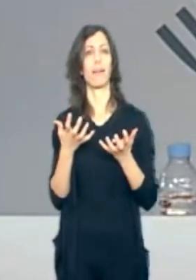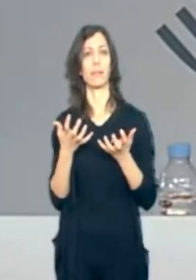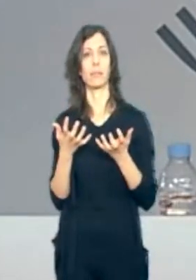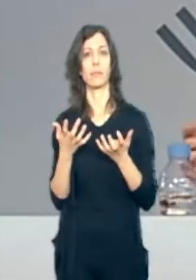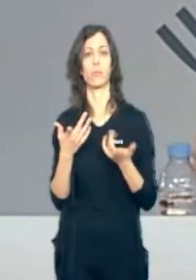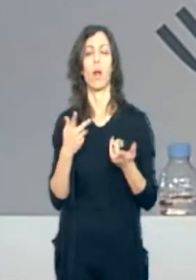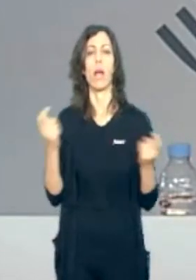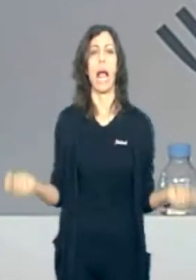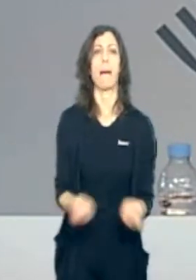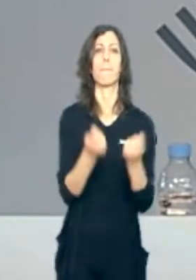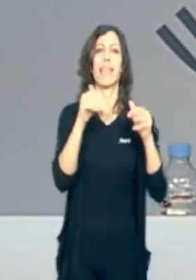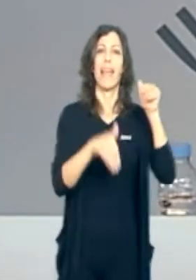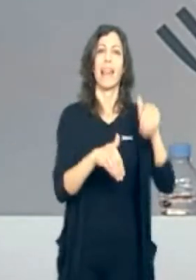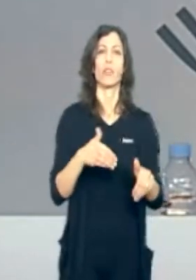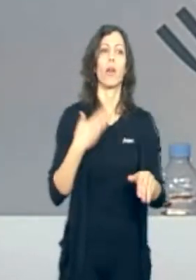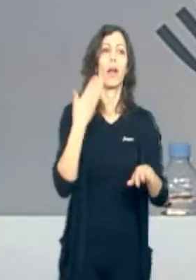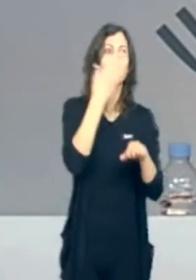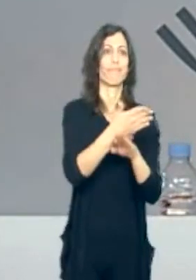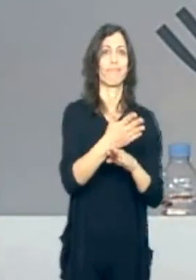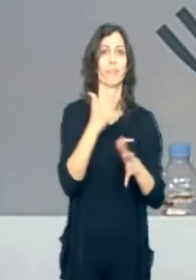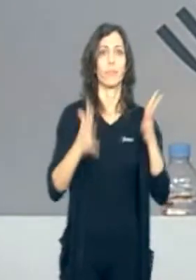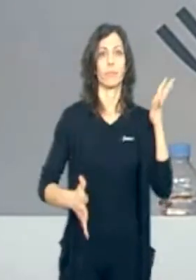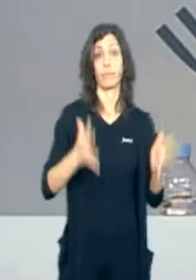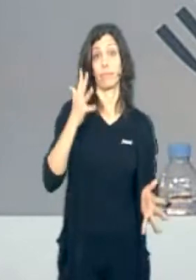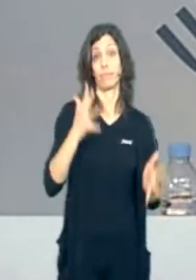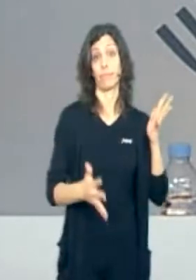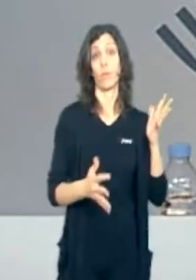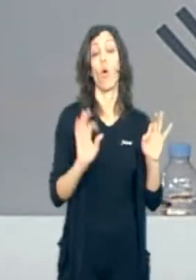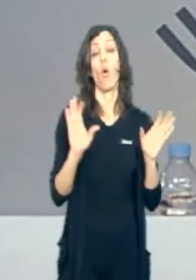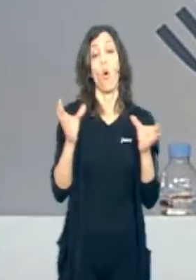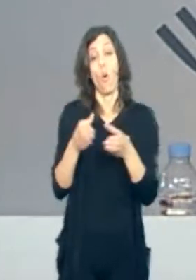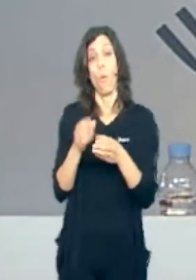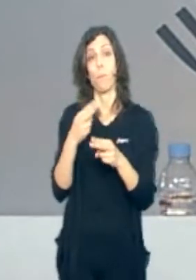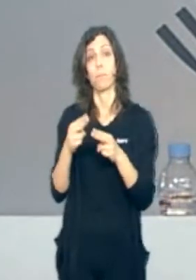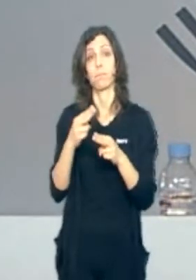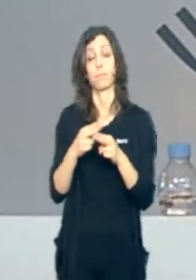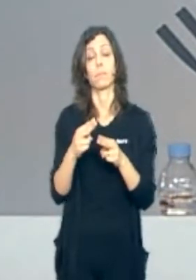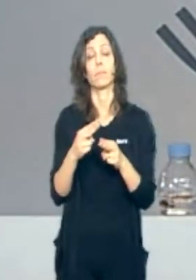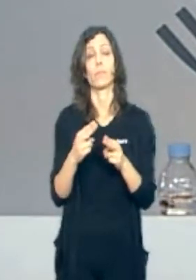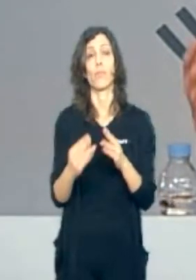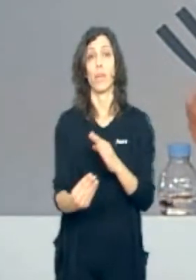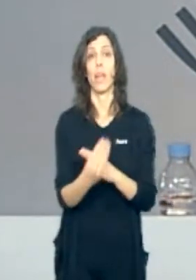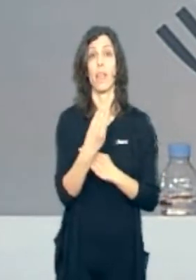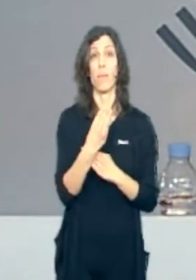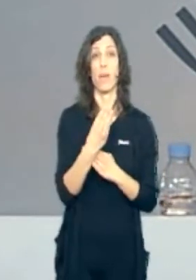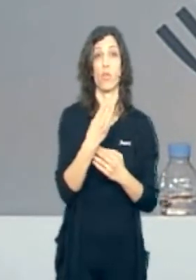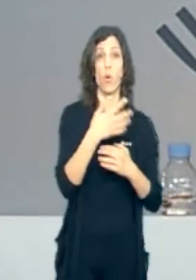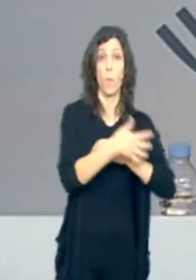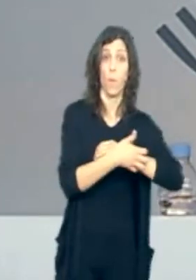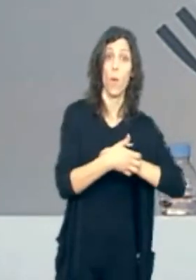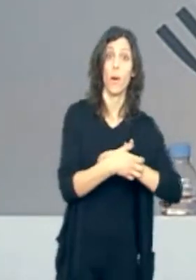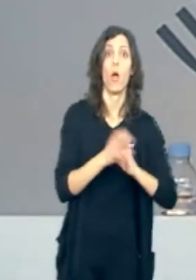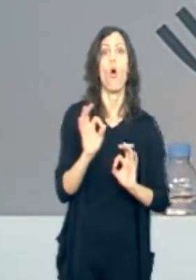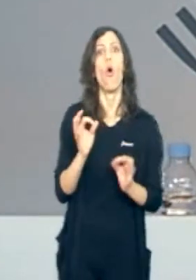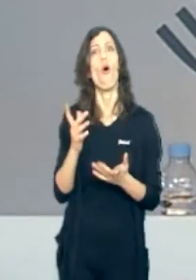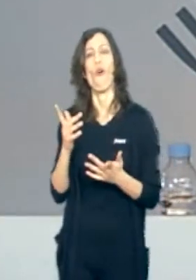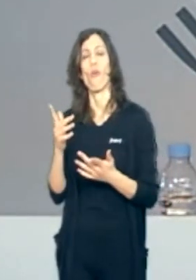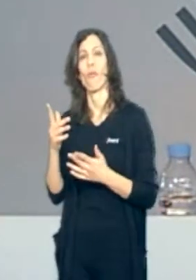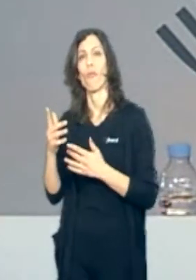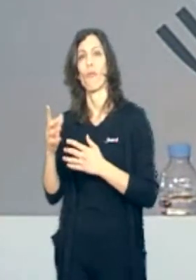mateix anar a una campanya electoral o tindre un partit que té un finançament per damunt dels topes legals.